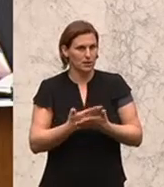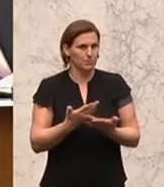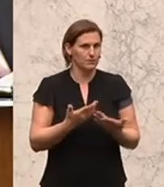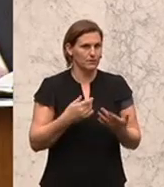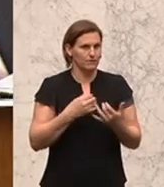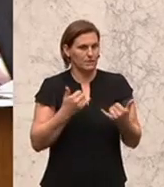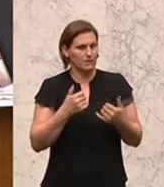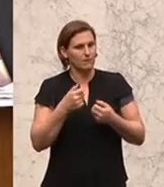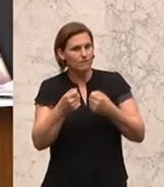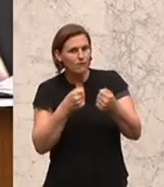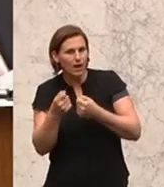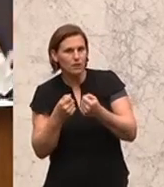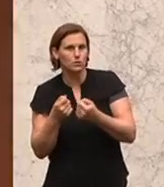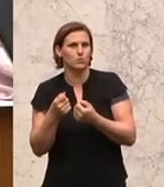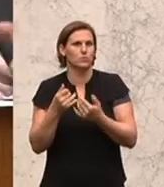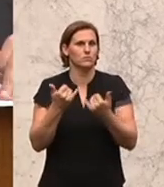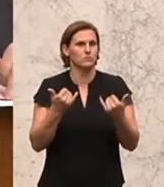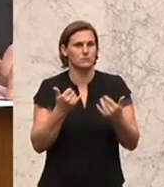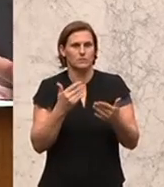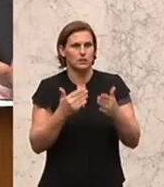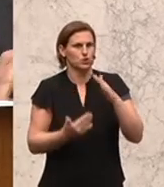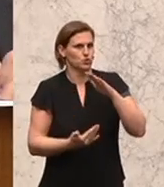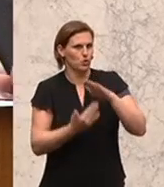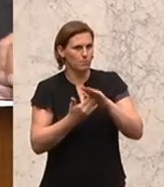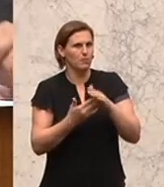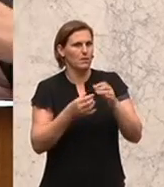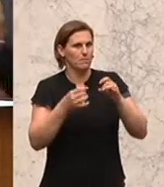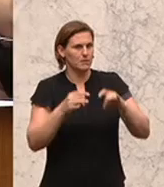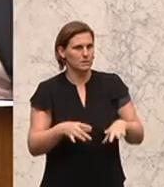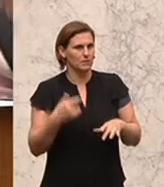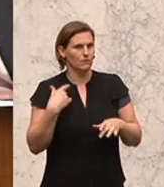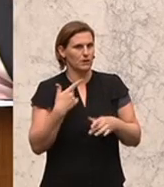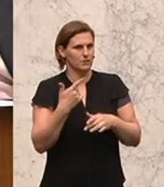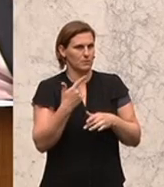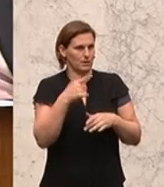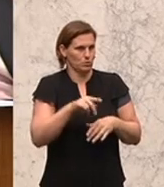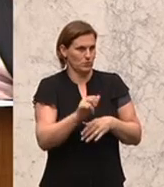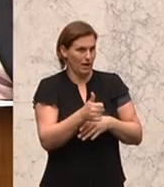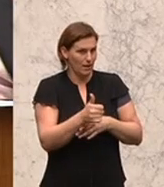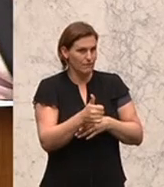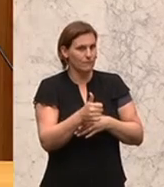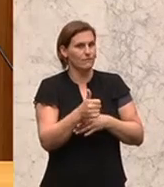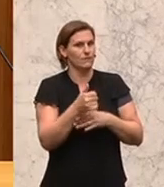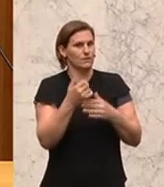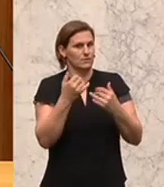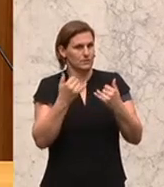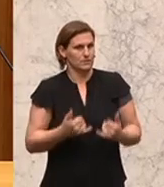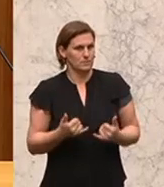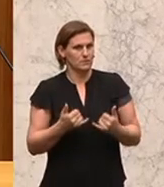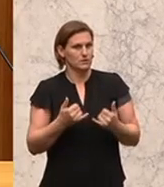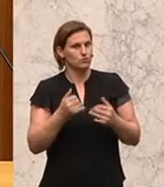Verwaltungsdaten ein. Und das genau ist passiert. Seit 2011 gibt es eine derartige